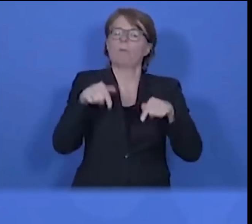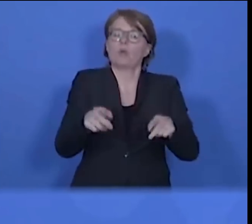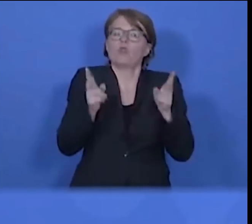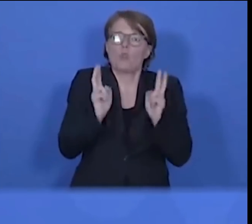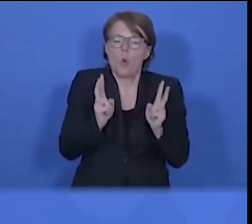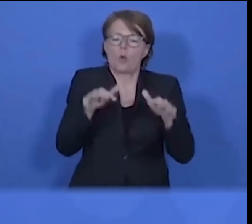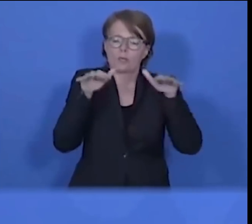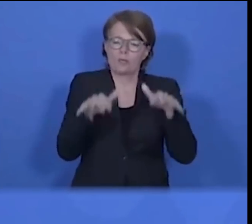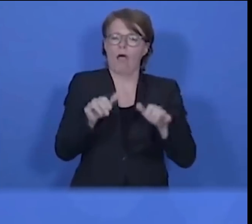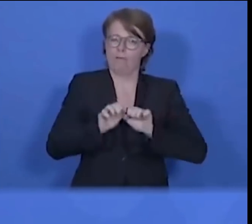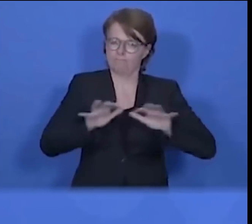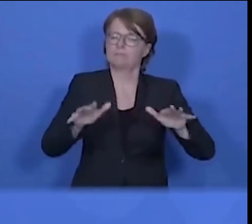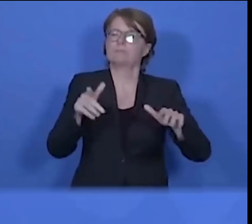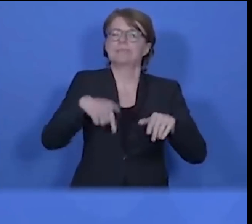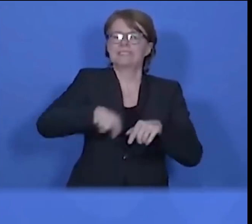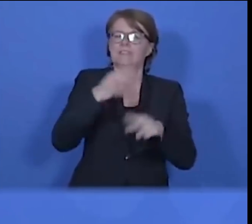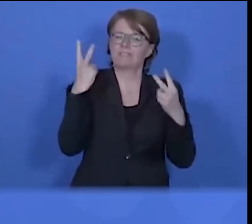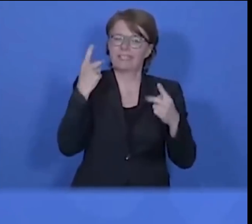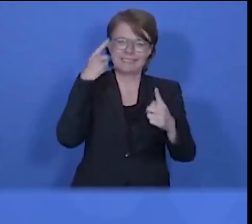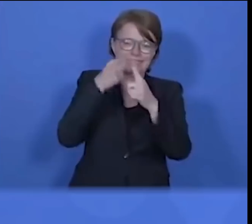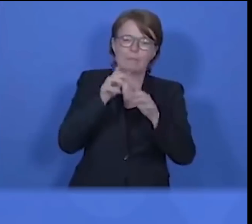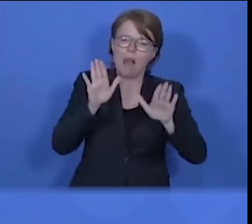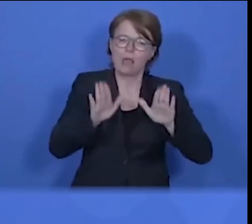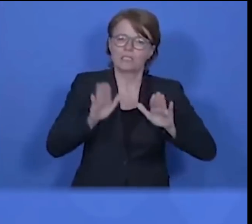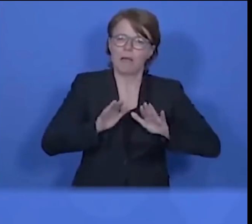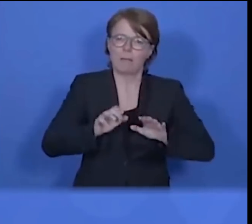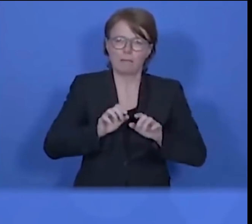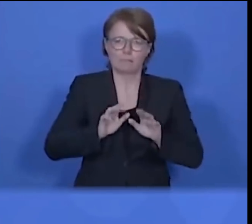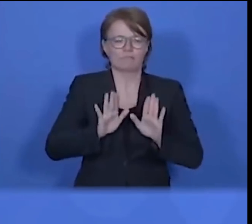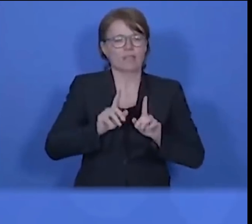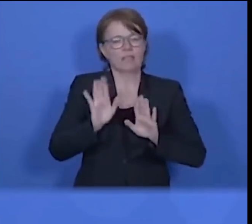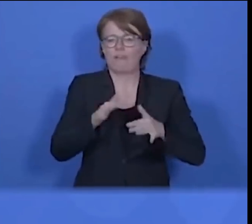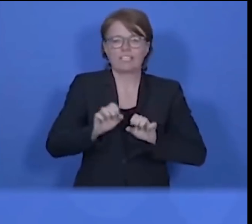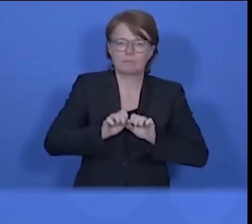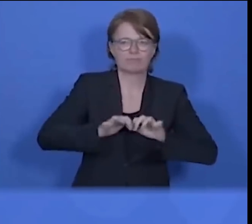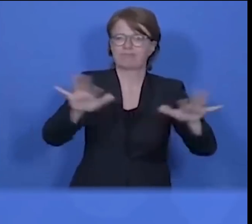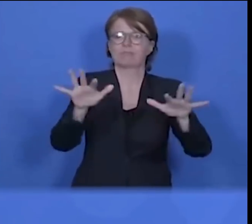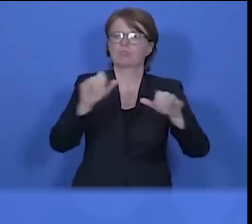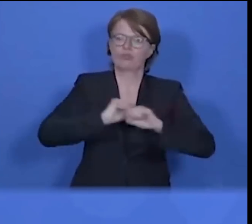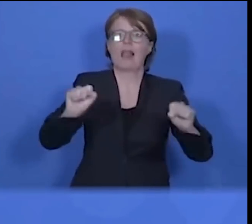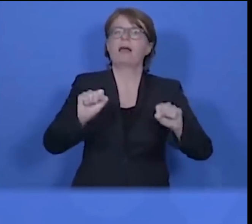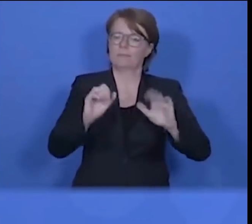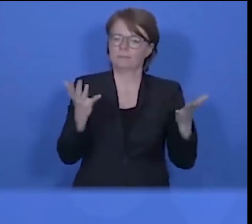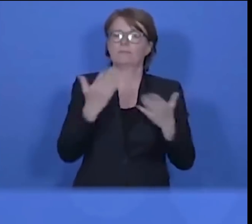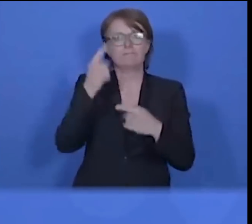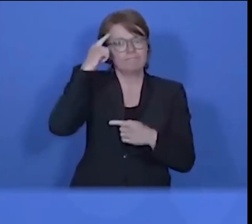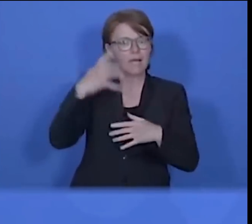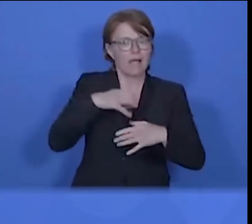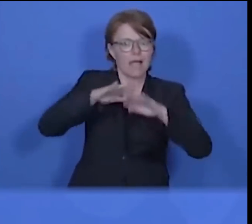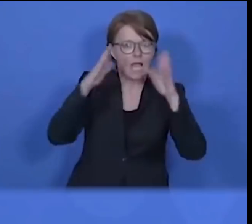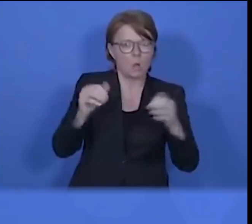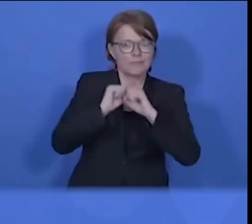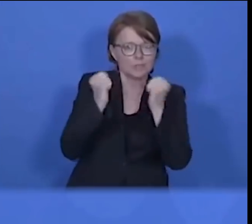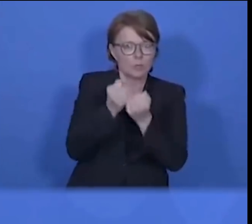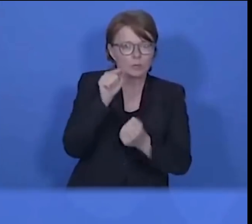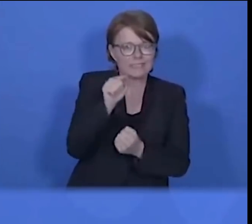Ausbreitung zu verlangsamen, und zwar so weit zu verlangsamen, dass unser Gesundheitssystem, unsere Krankenhäuser, die